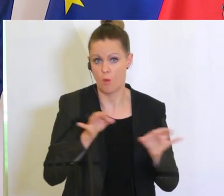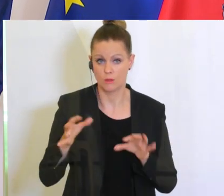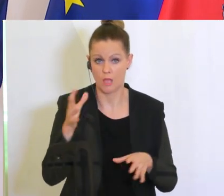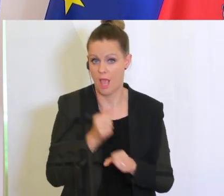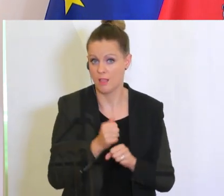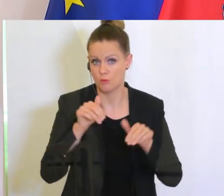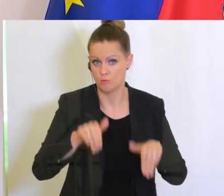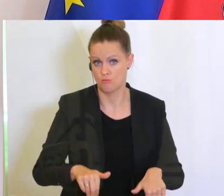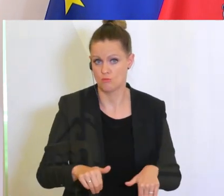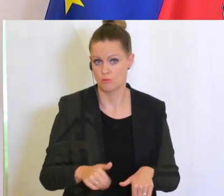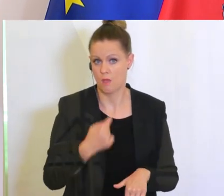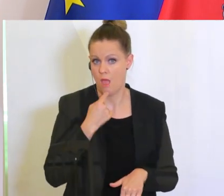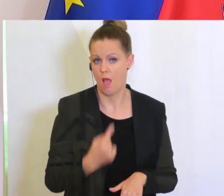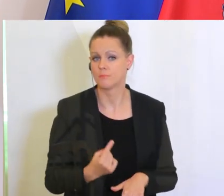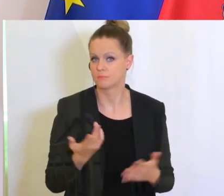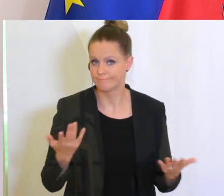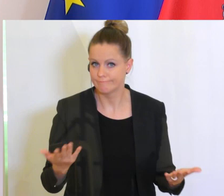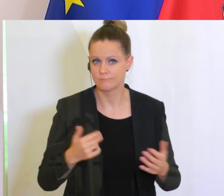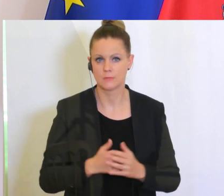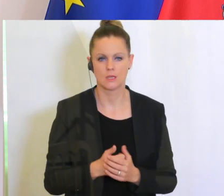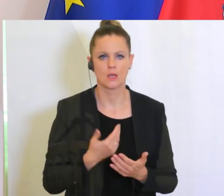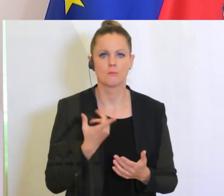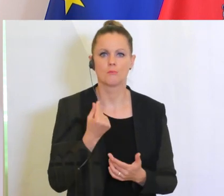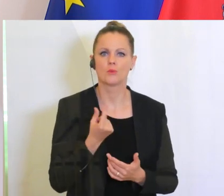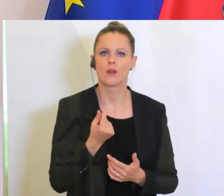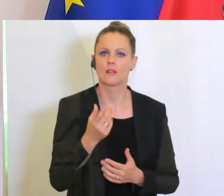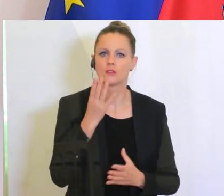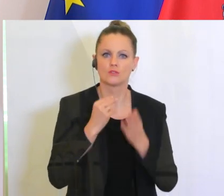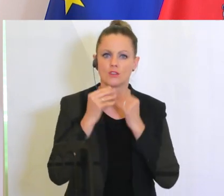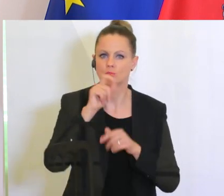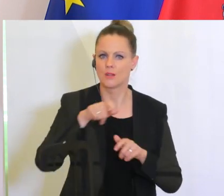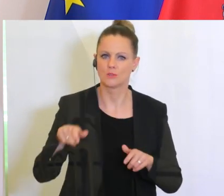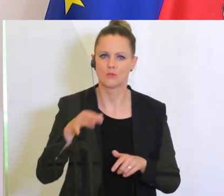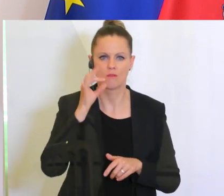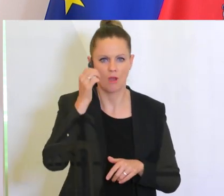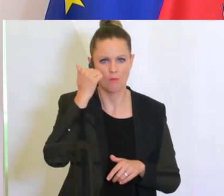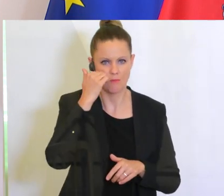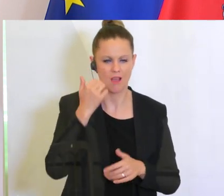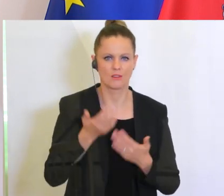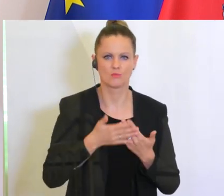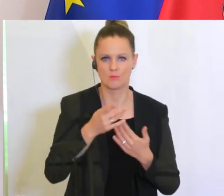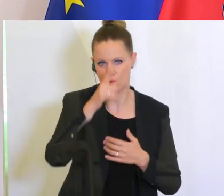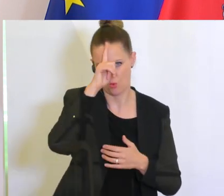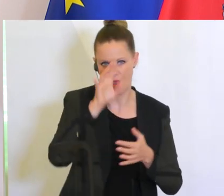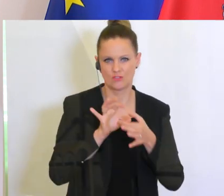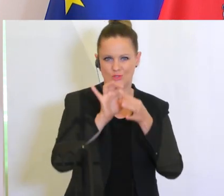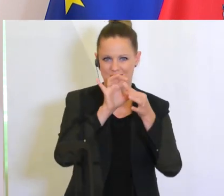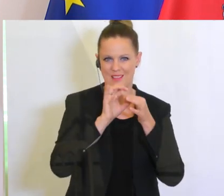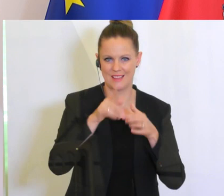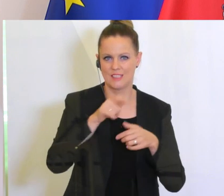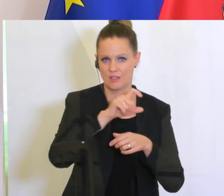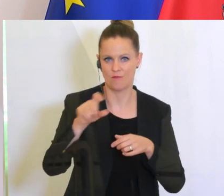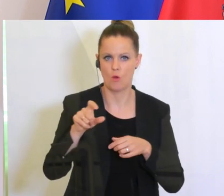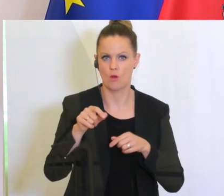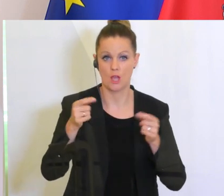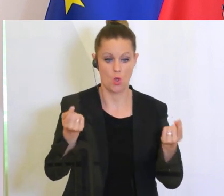halten. Das heißt, die Schauspielerinnen, die aus Deutschland jetzt in unserem Fall in der kommenden Woche